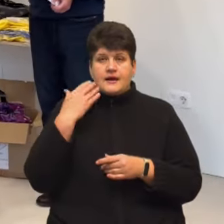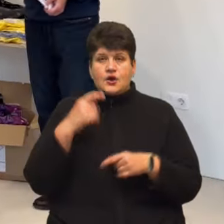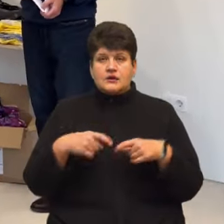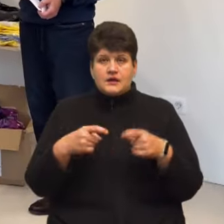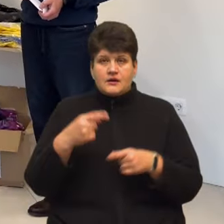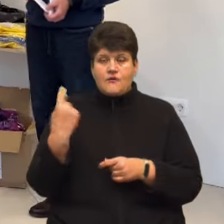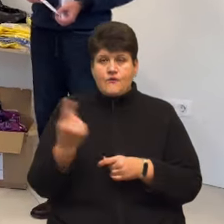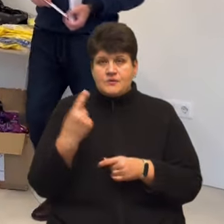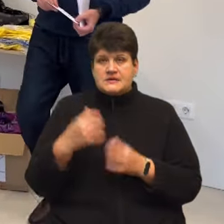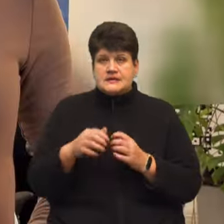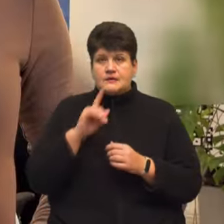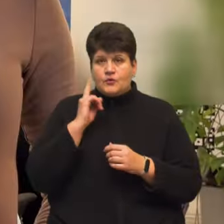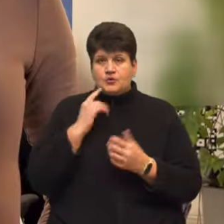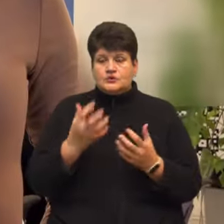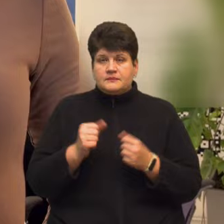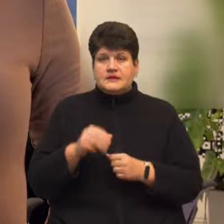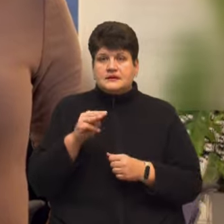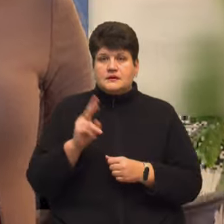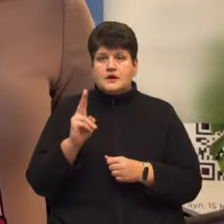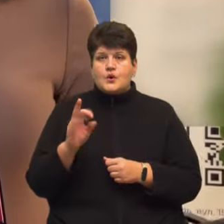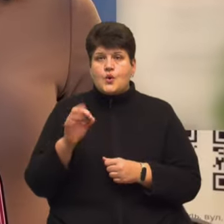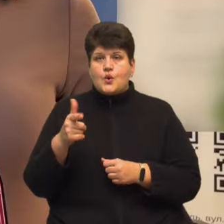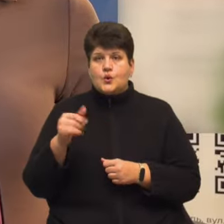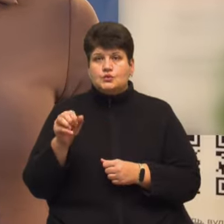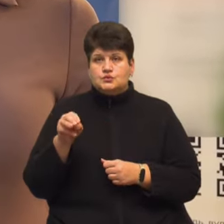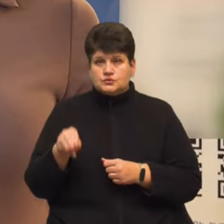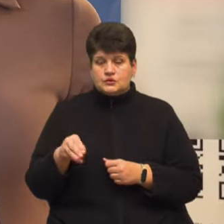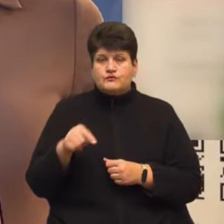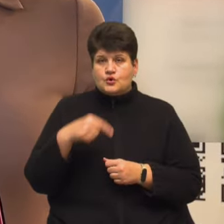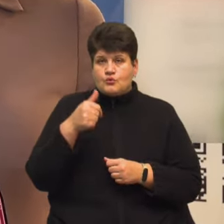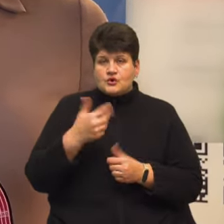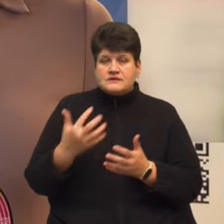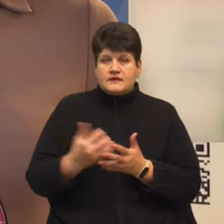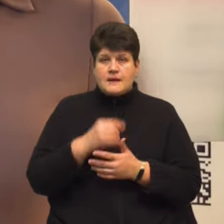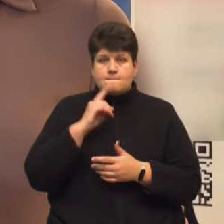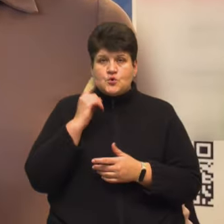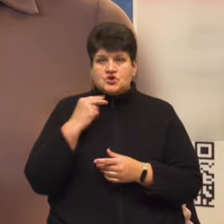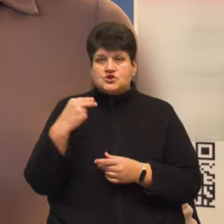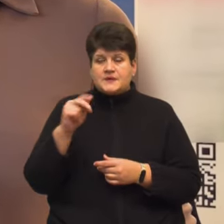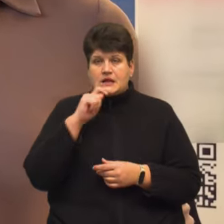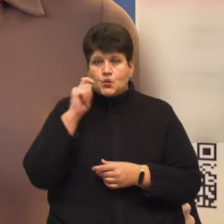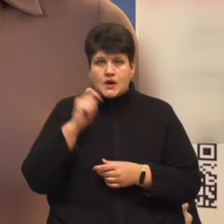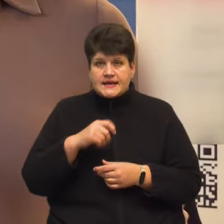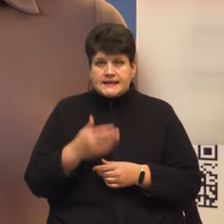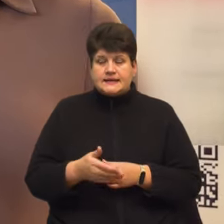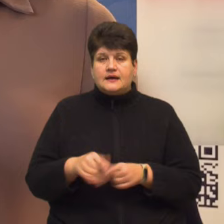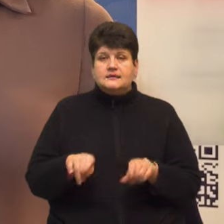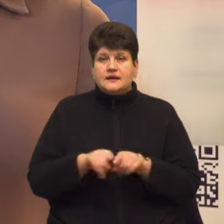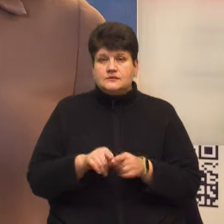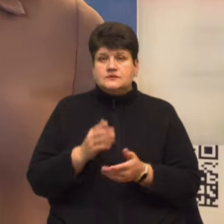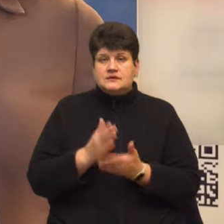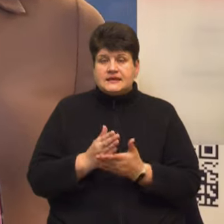серед молоді отримала Тетяна Когут. Цього року я виграла молодіжний чемпіонат України, а також стала